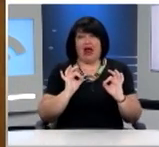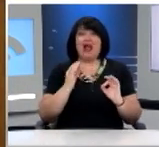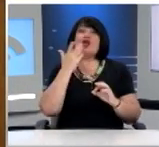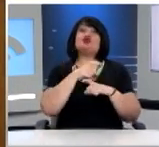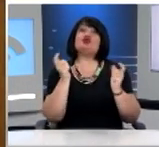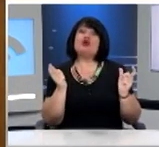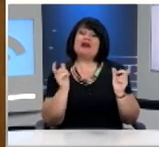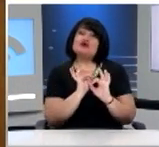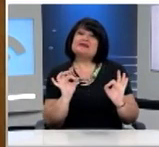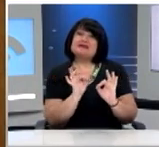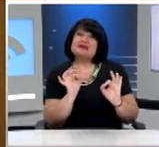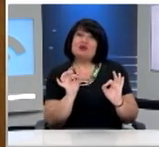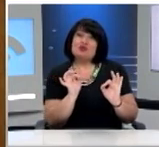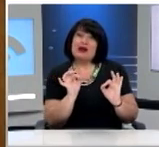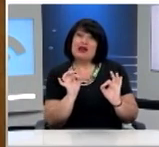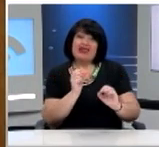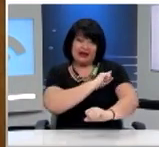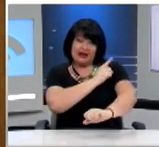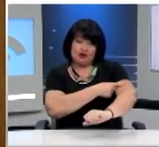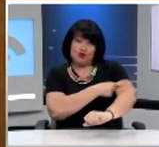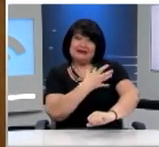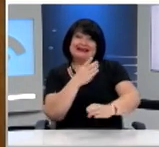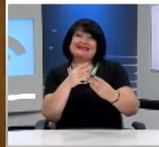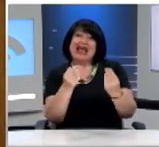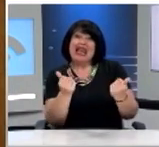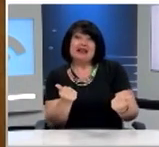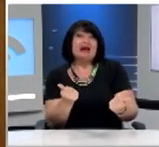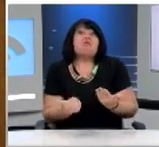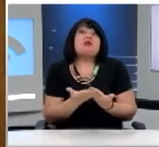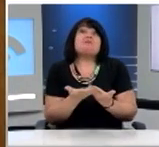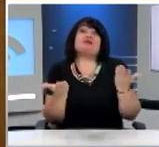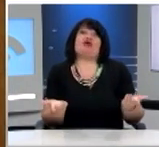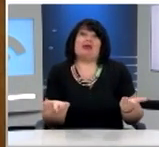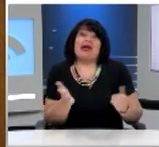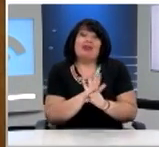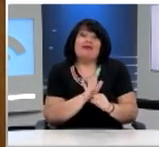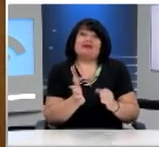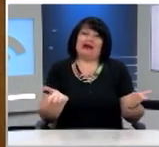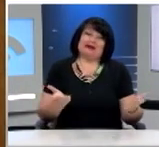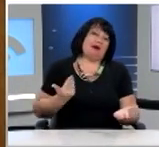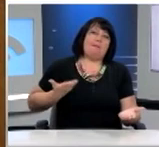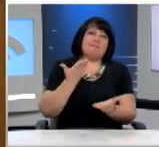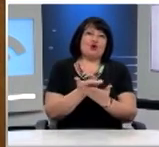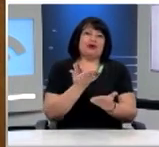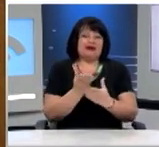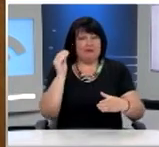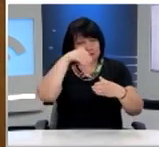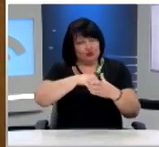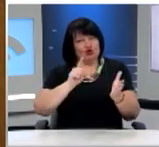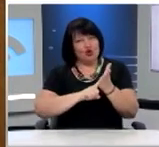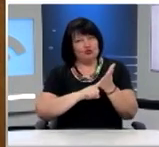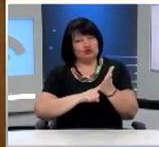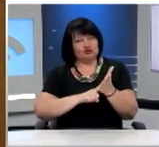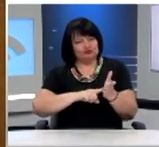το σχολείο δεν τιμά τις δυνατότητες και τα ταλέντα μας. Προτείναμε στο πλαίσιο αυτό θεσμικές παρεμβάσεις που μπορούν να